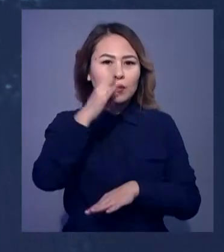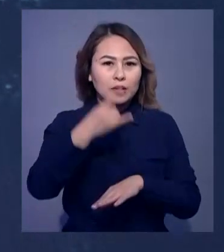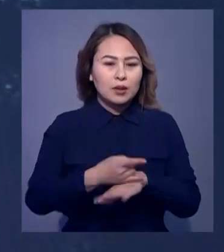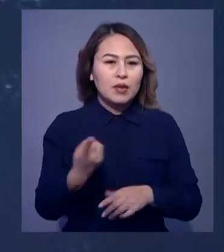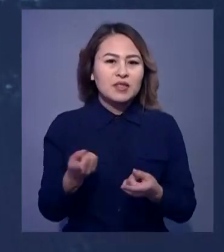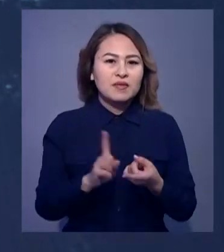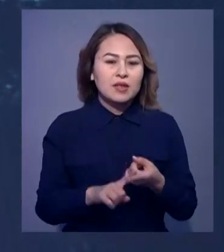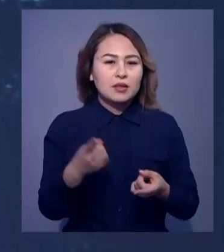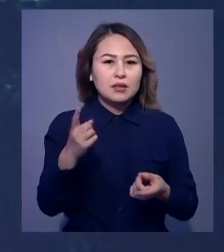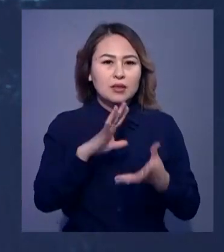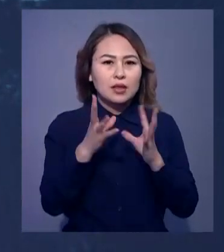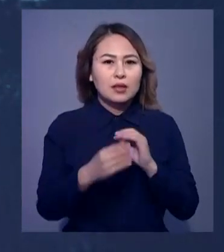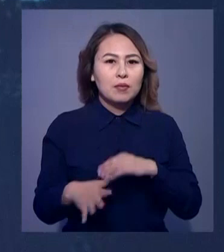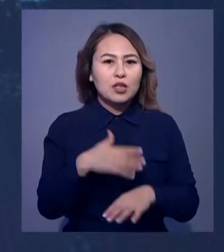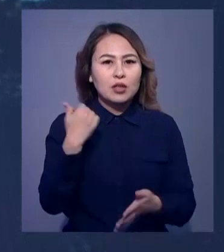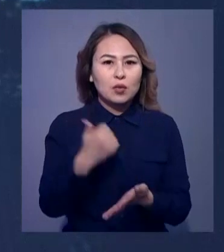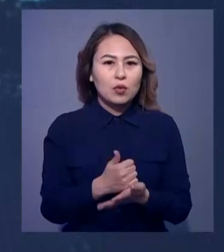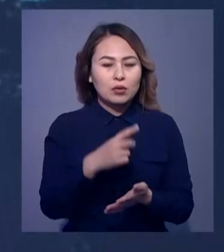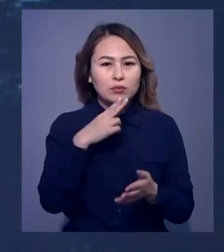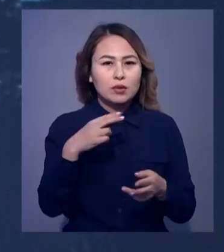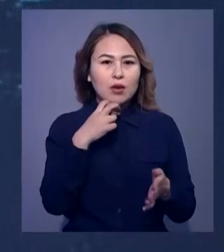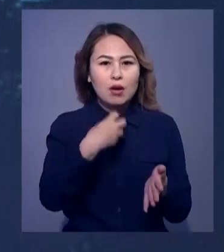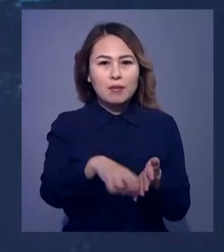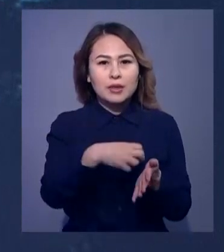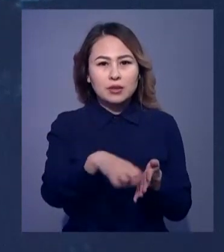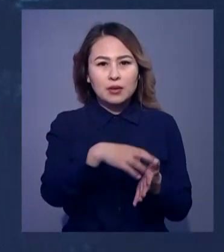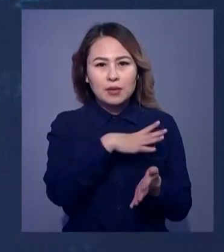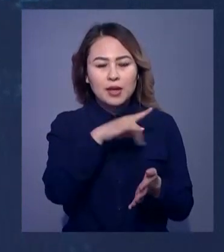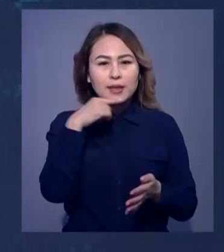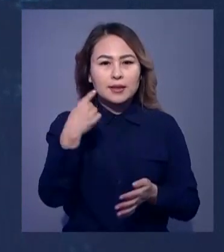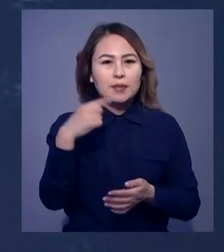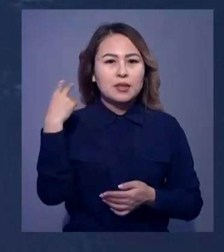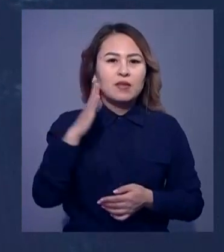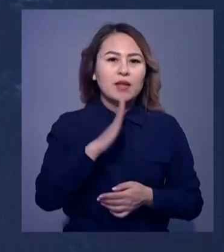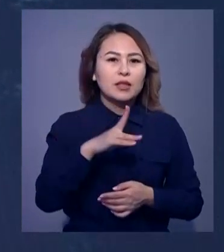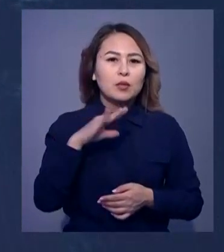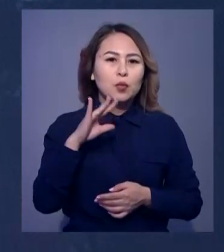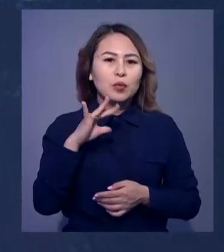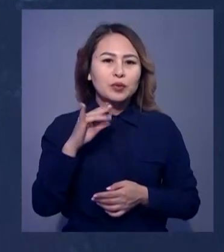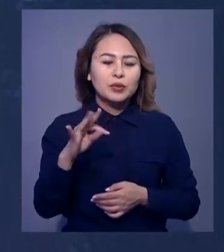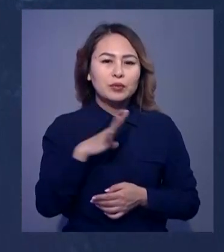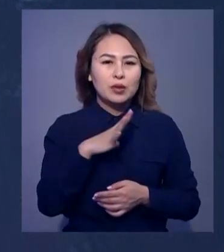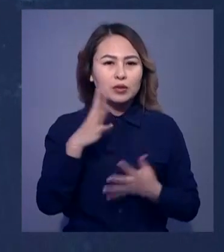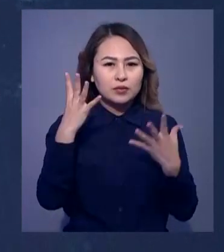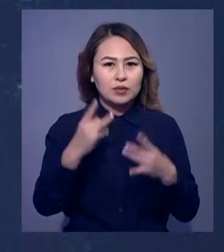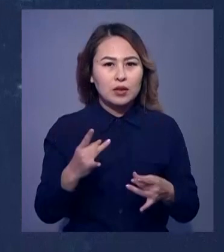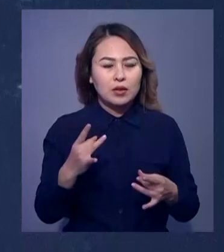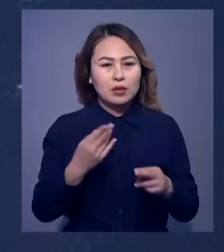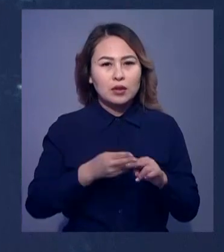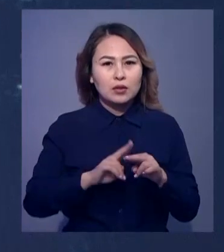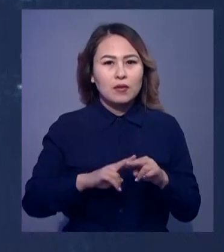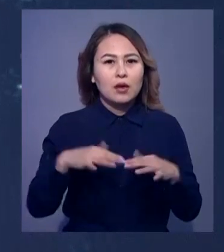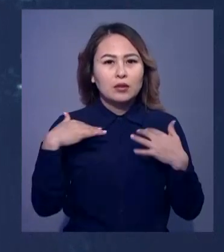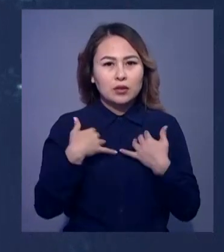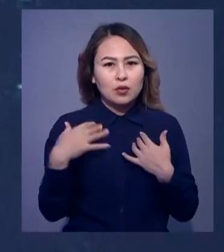ұшағапатына байланысты. Бірнеше елдің башылары көңілі айттыу жедел қаттарын жолдады. Ресей президенті Владимир Путин қаралы қабарды